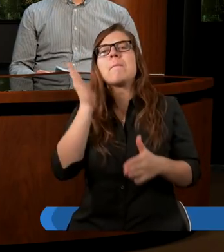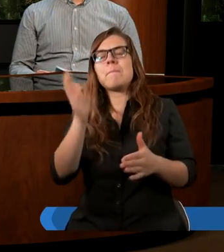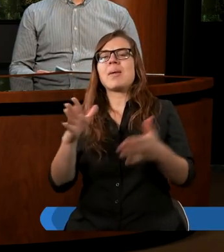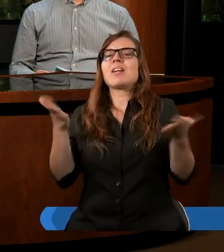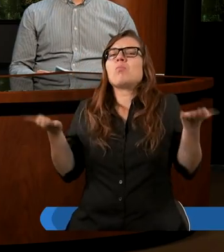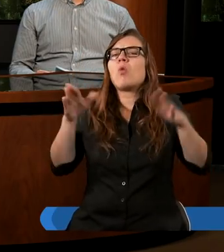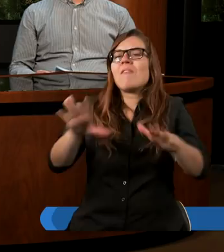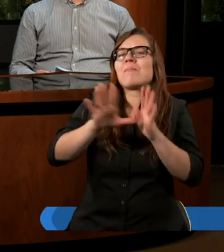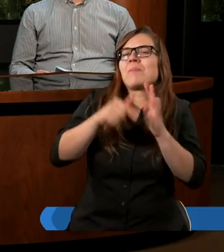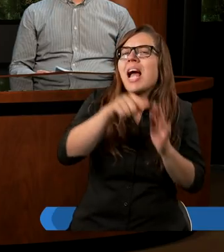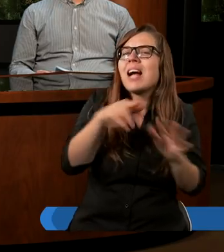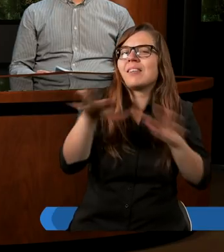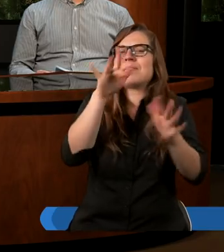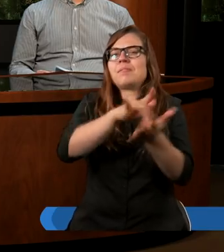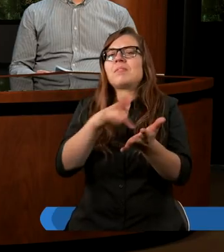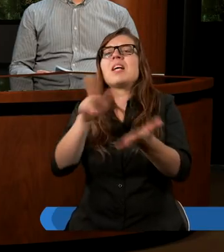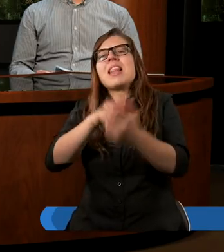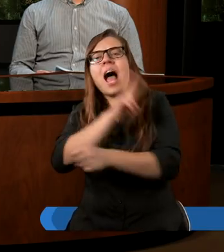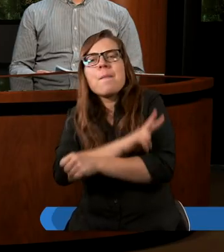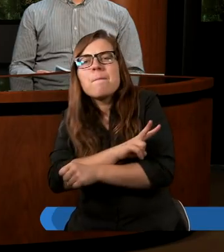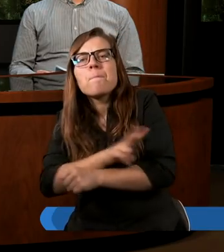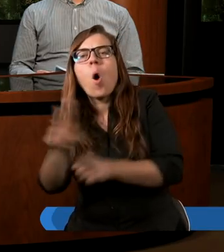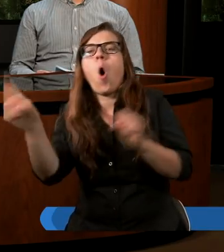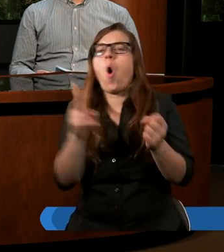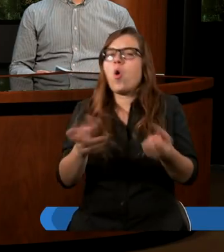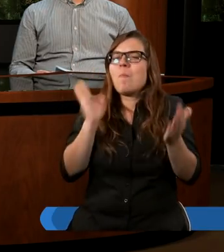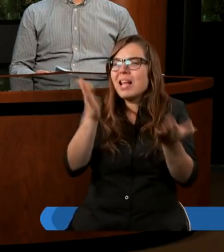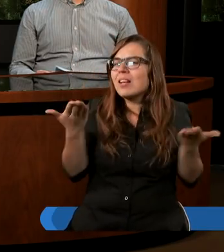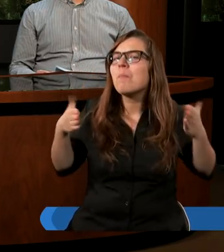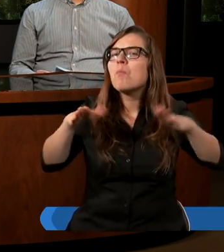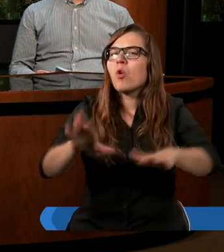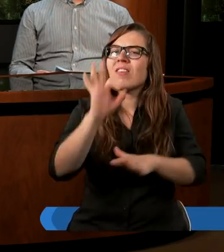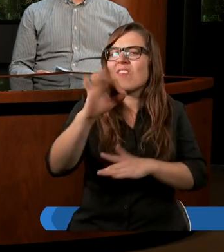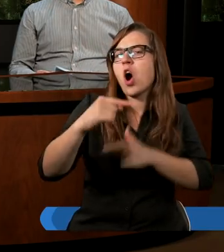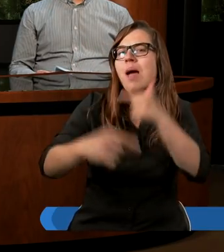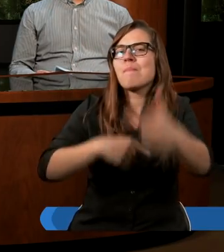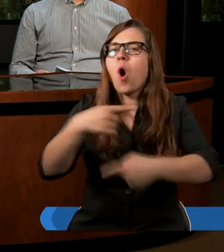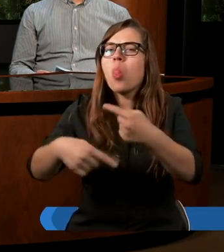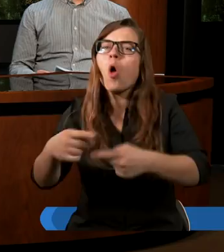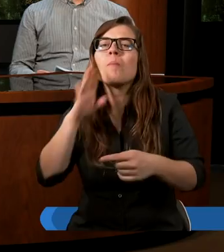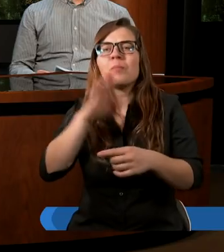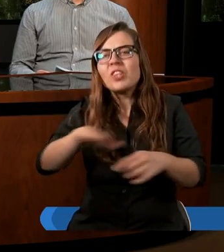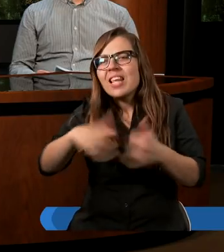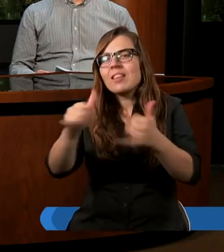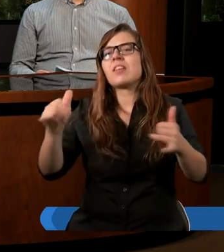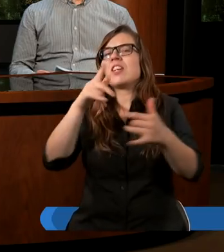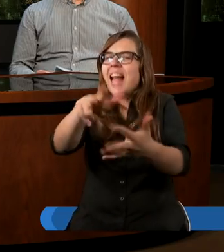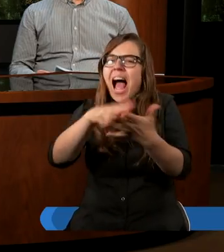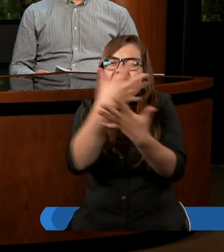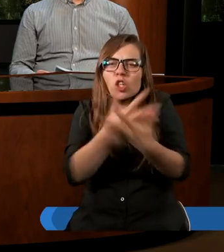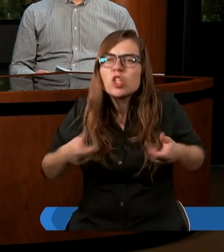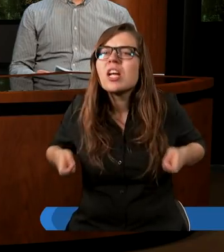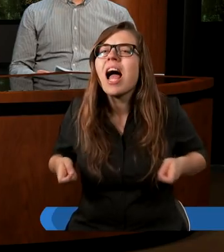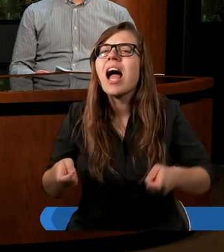w mieście, będziesz błogosławiony na polu, będzie błogosławione Twoje potomstwo, plon Twojej ziemi,